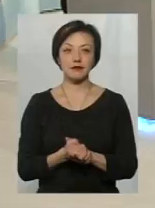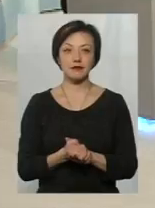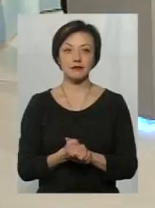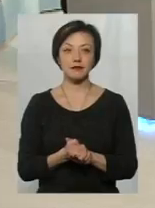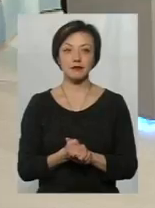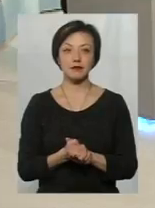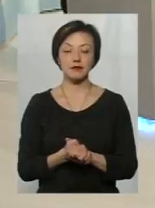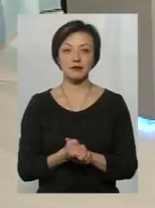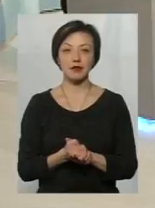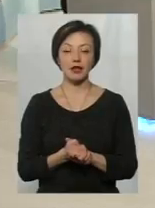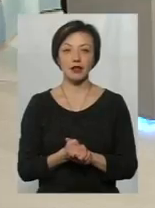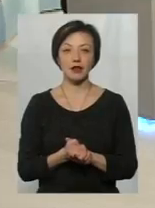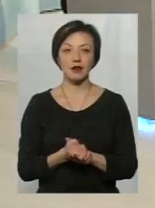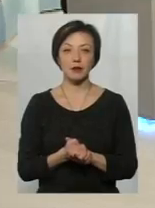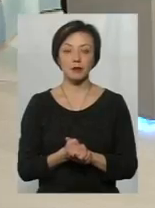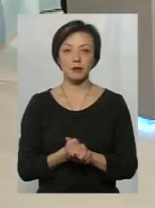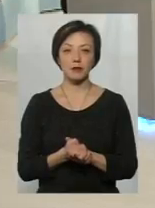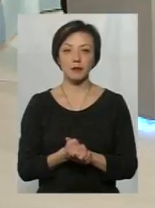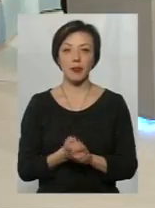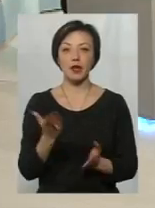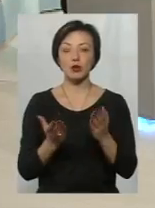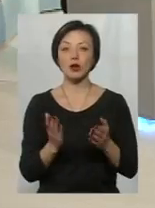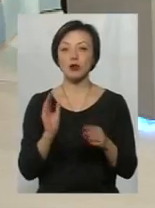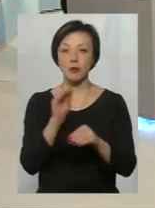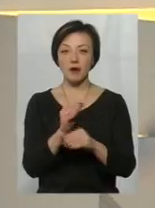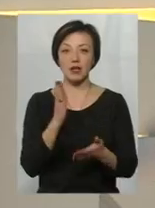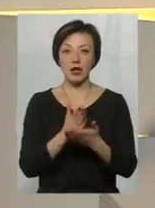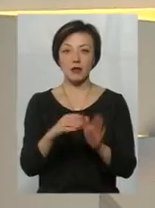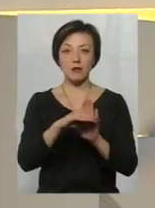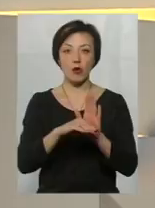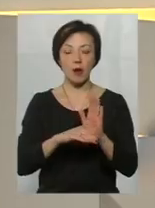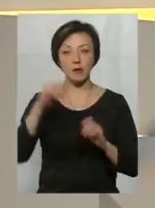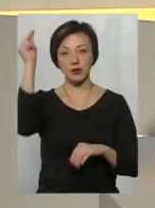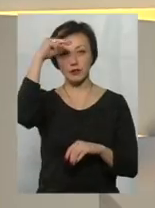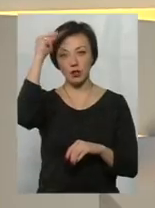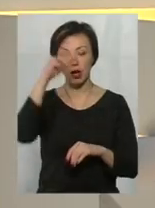Якщо додати про наявні програми навчальні, навчальні,